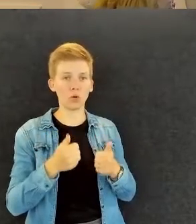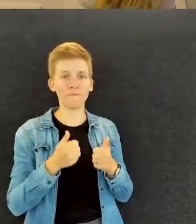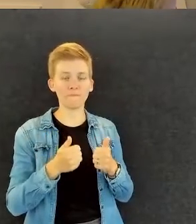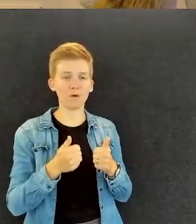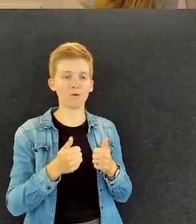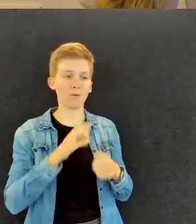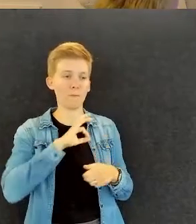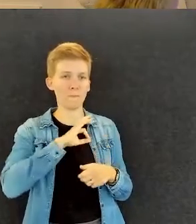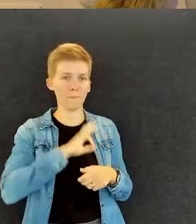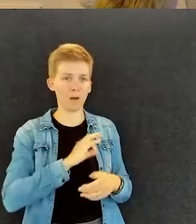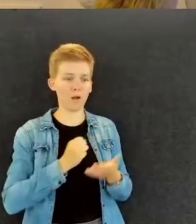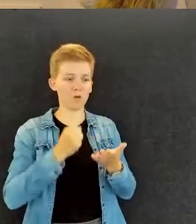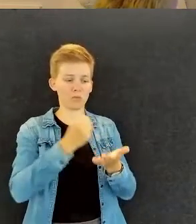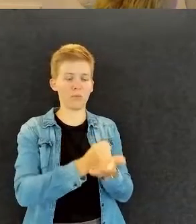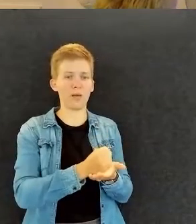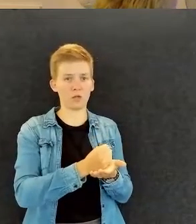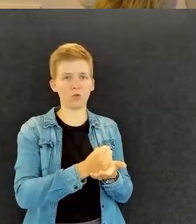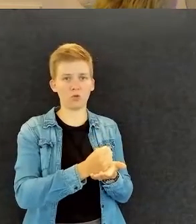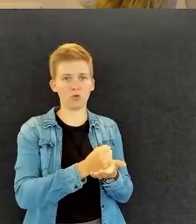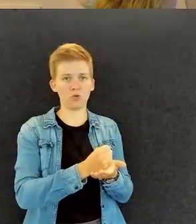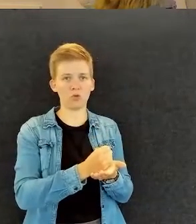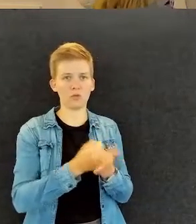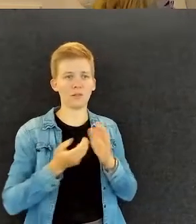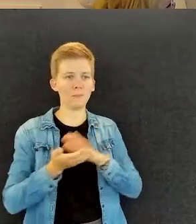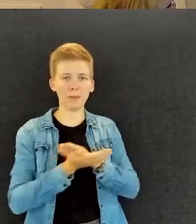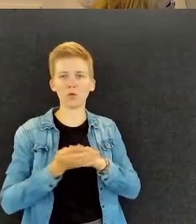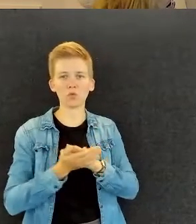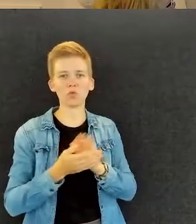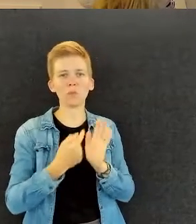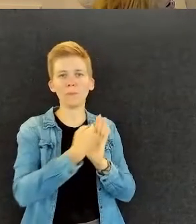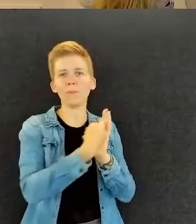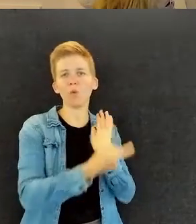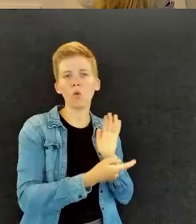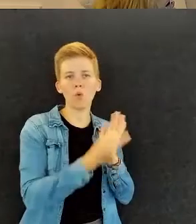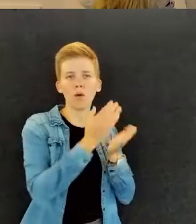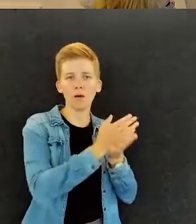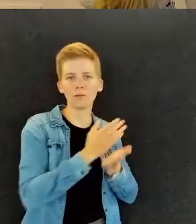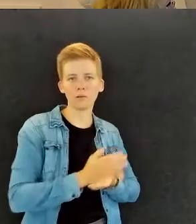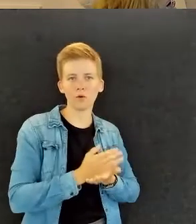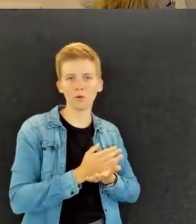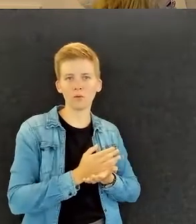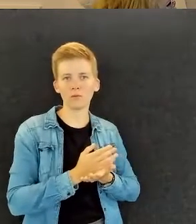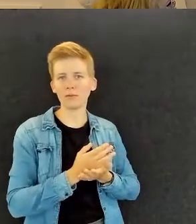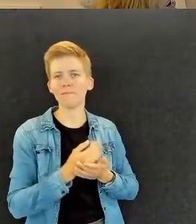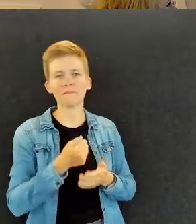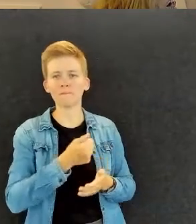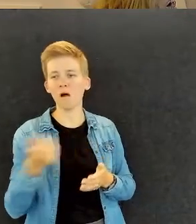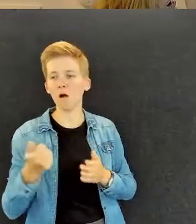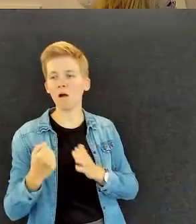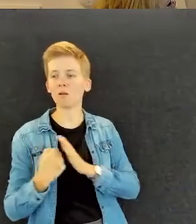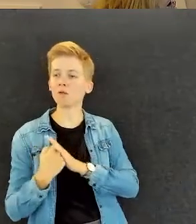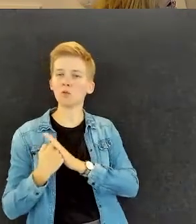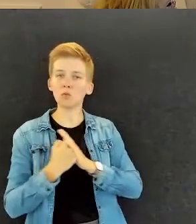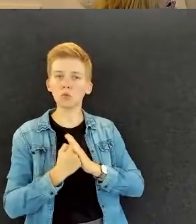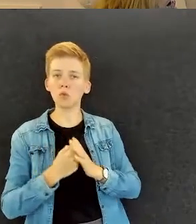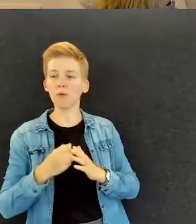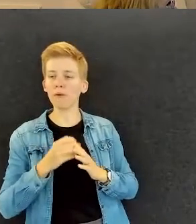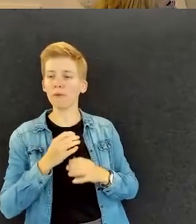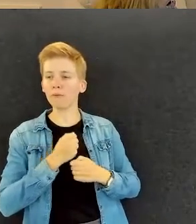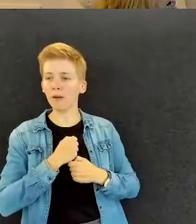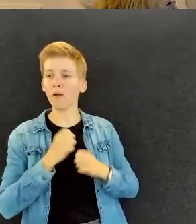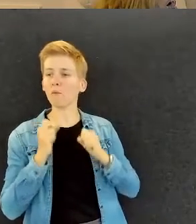palkkauspäätös perustuisi johonkin muuhun seikkaan kuin siihen, tästä tukea on saatava. Tuki on enemmänkin semmoinen kiva